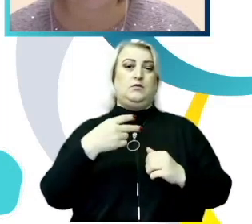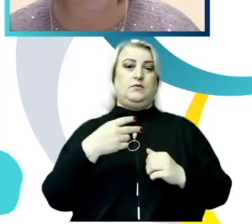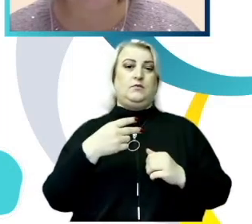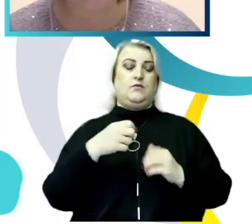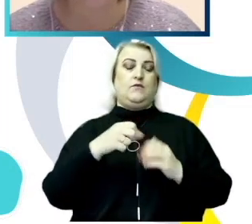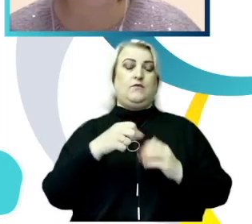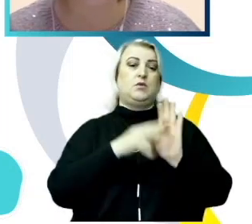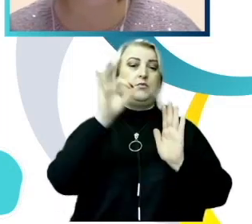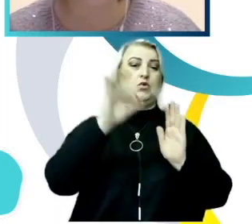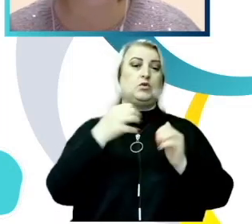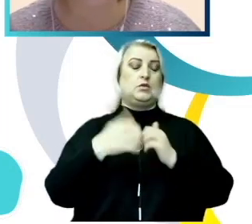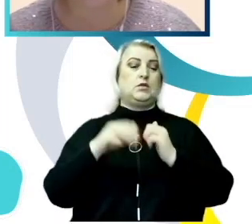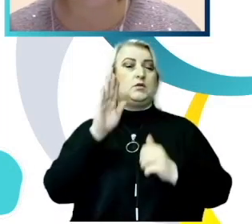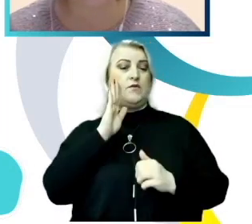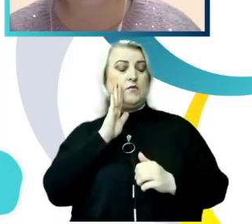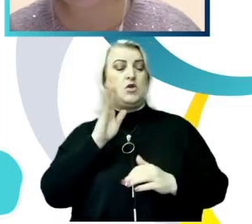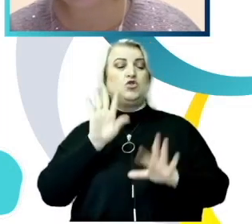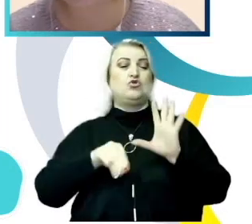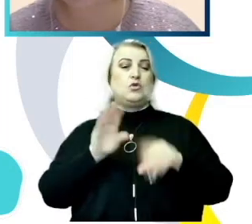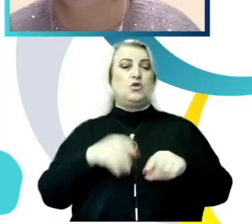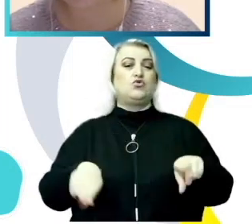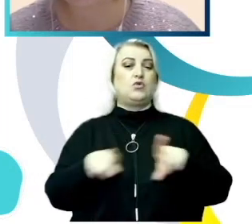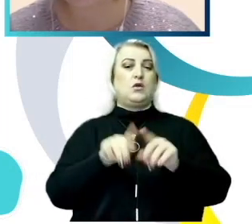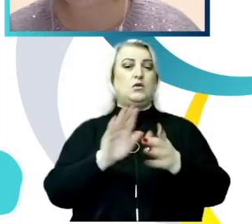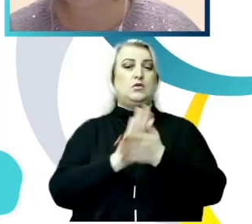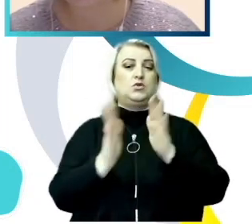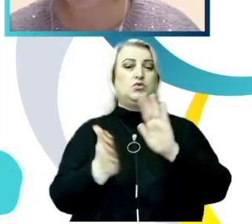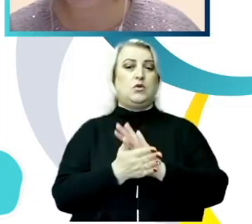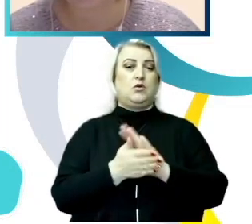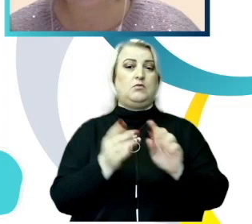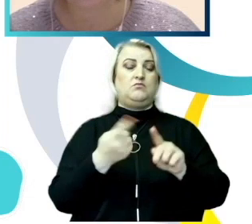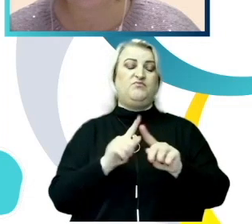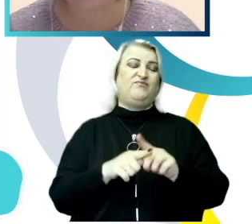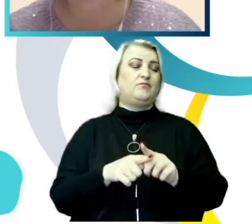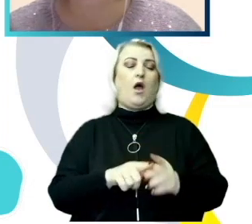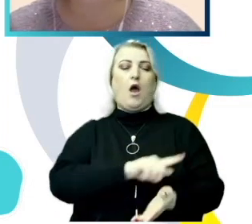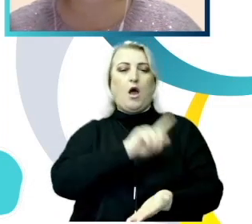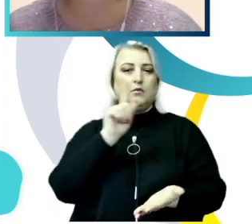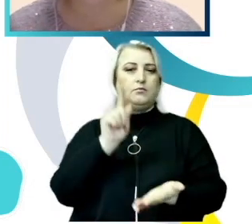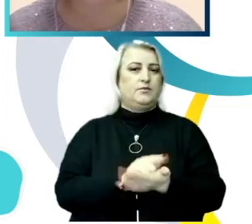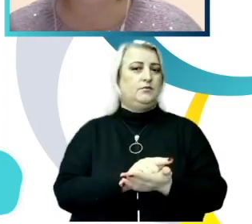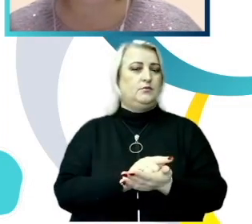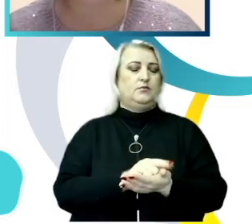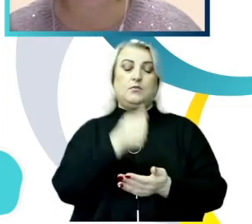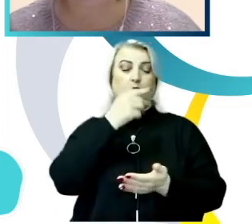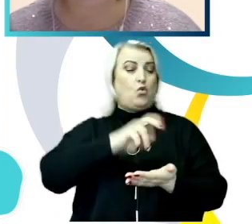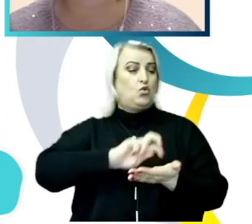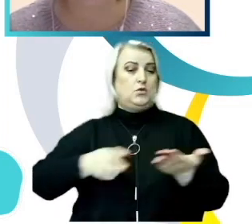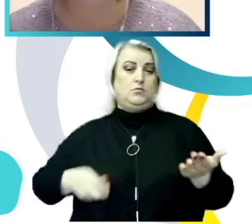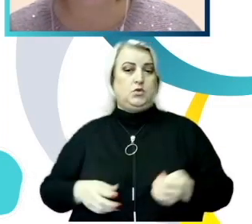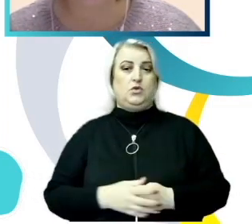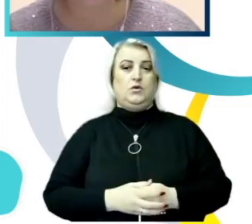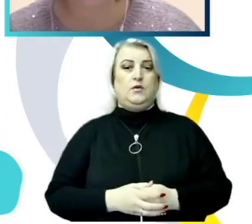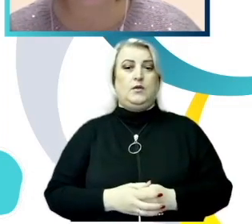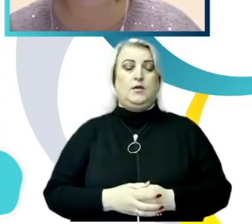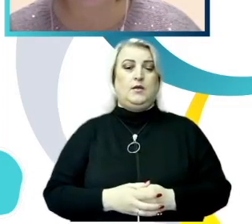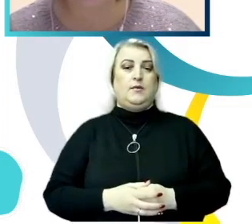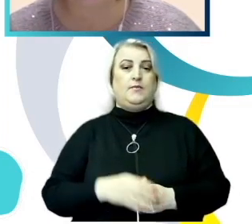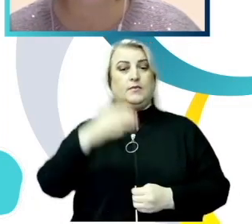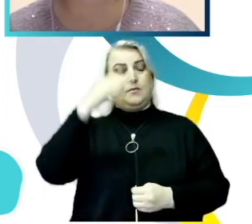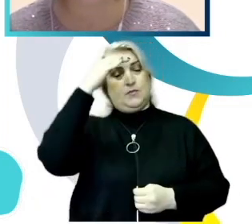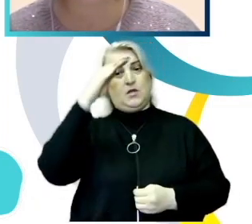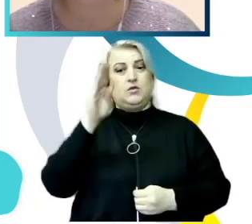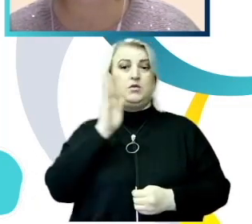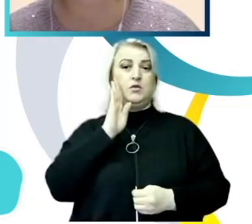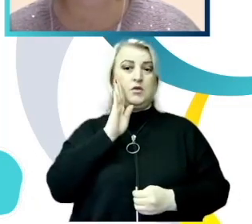dintre fete consideră că astfel de situații sunt inevitabile. Conform datelor sondajului, tinerii și tinerile care